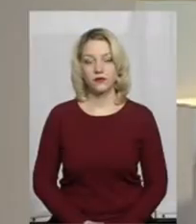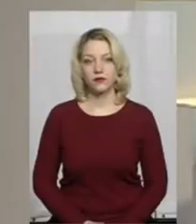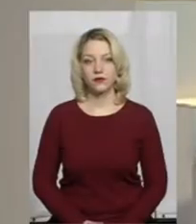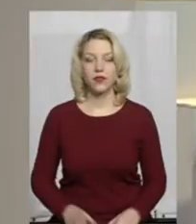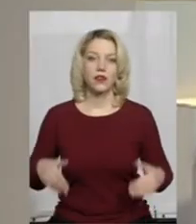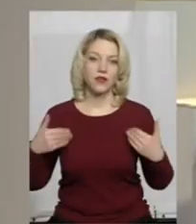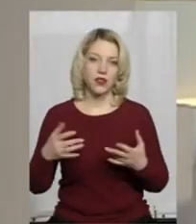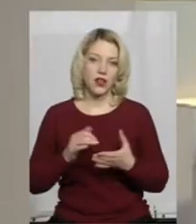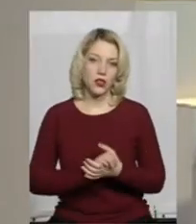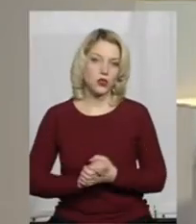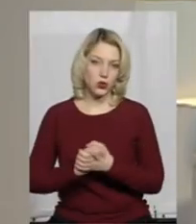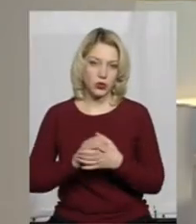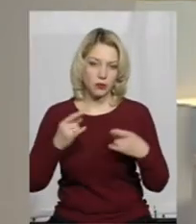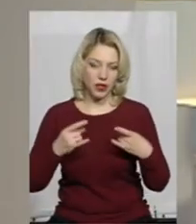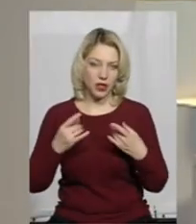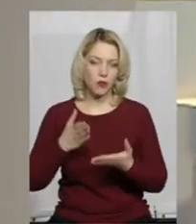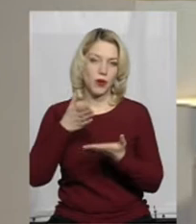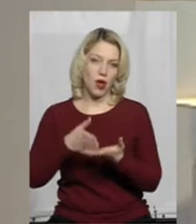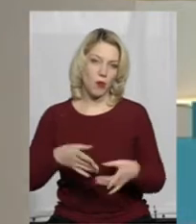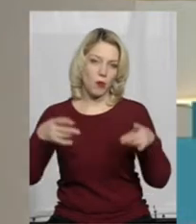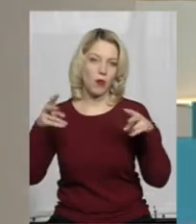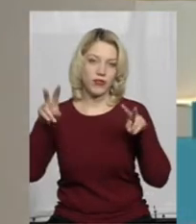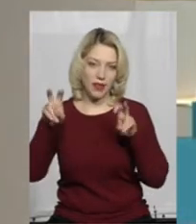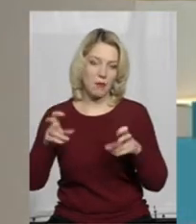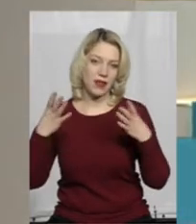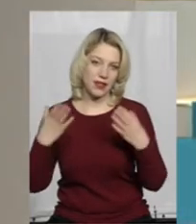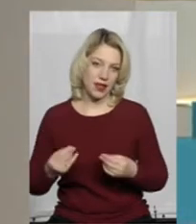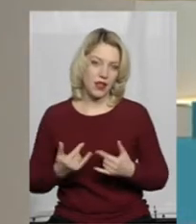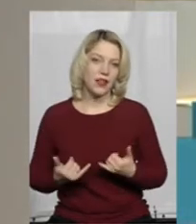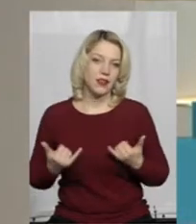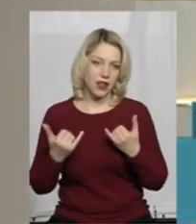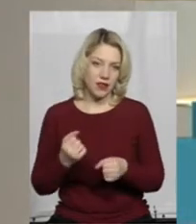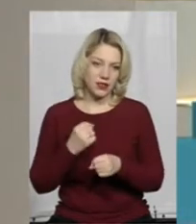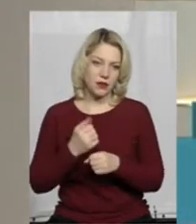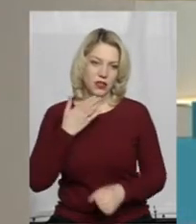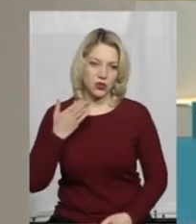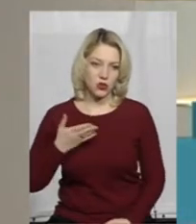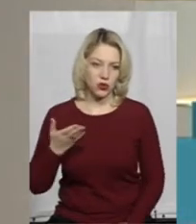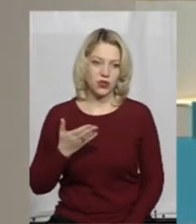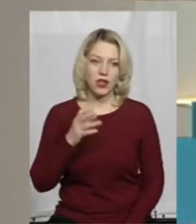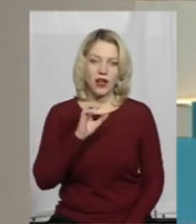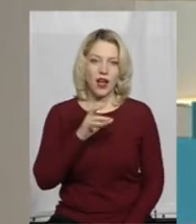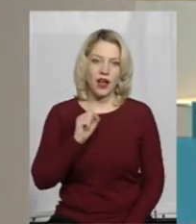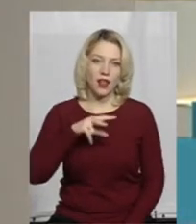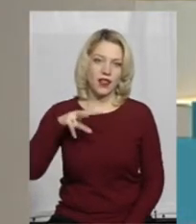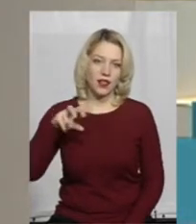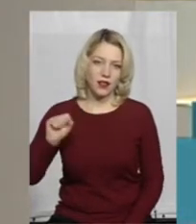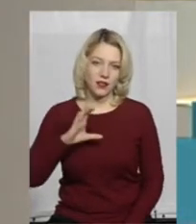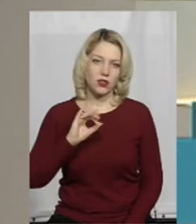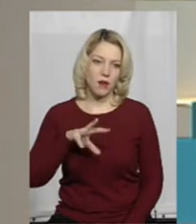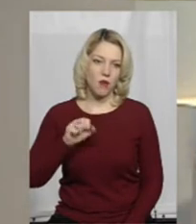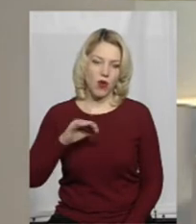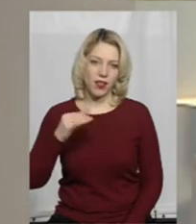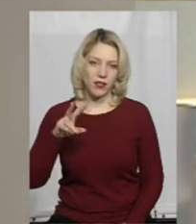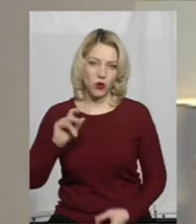Вітаю на Суспільному. У прямому ефірі тема дня. У студії для вас працюють ведуча Алла Самойленко,